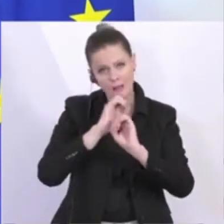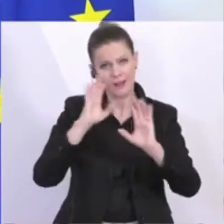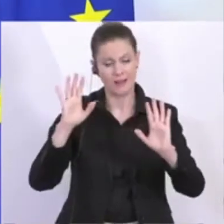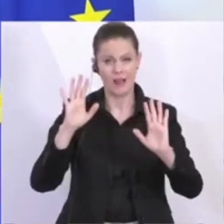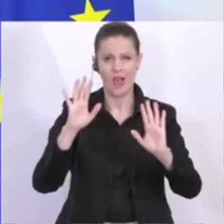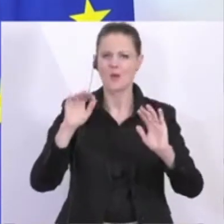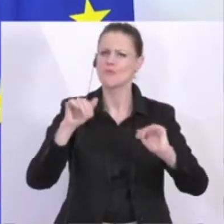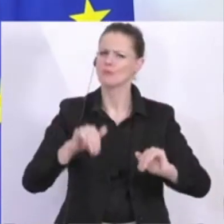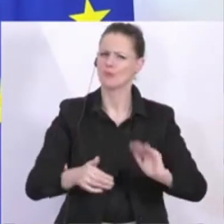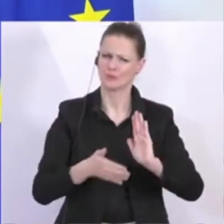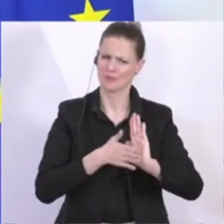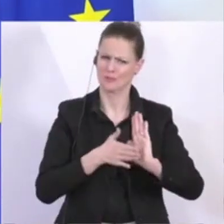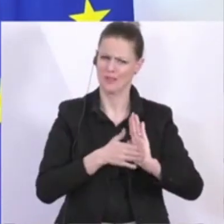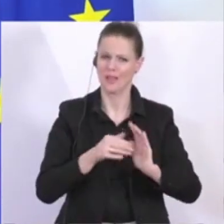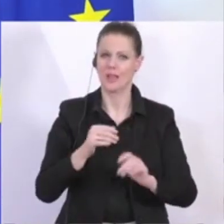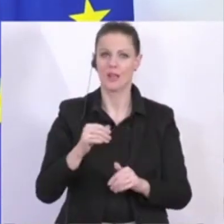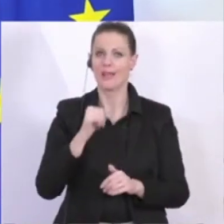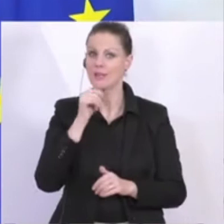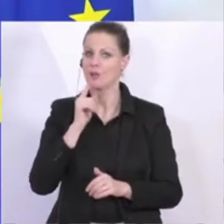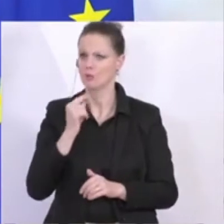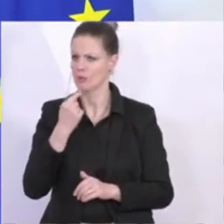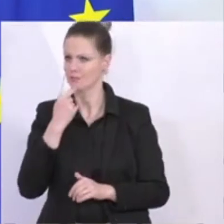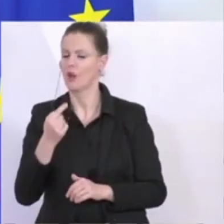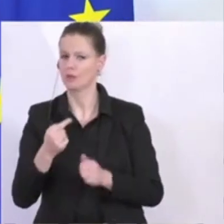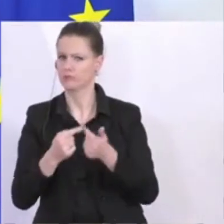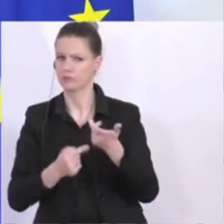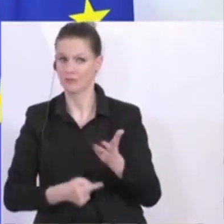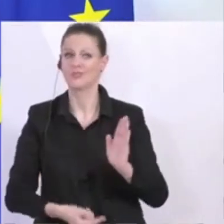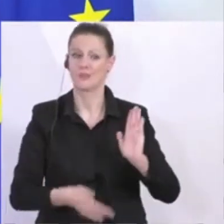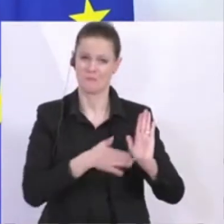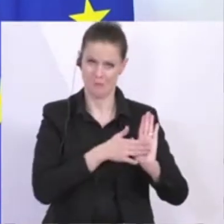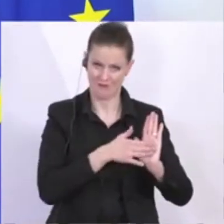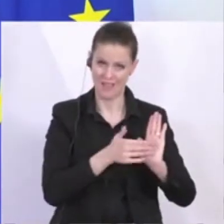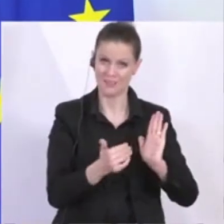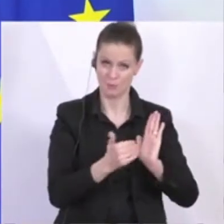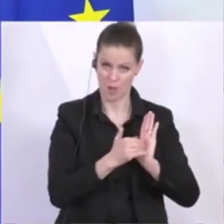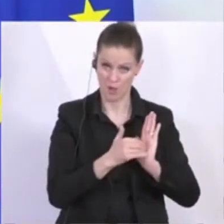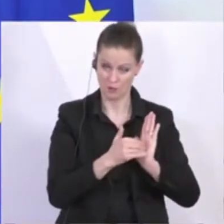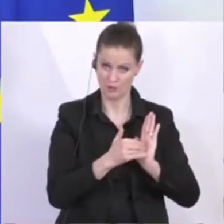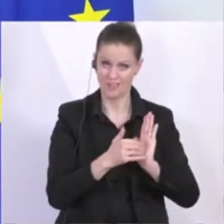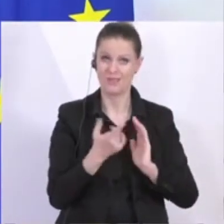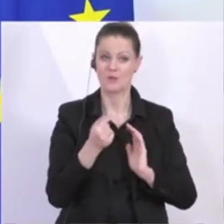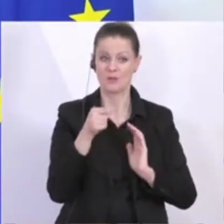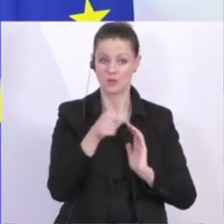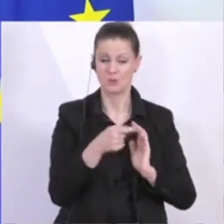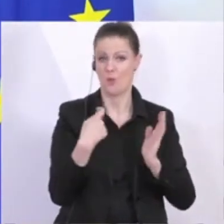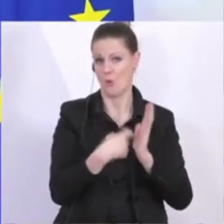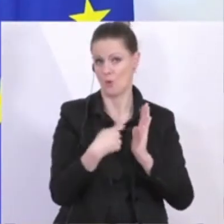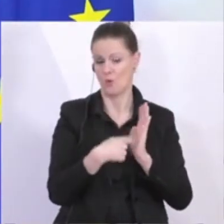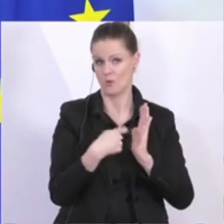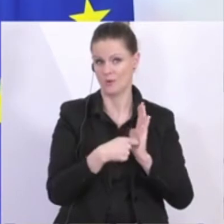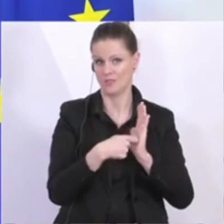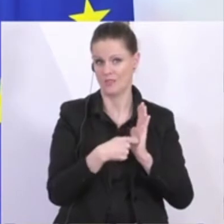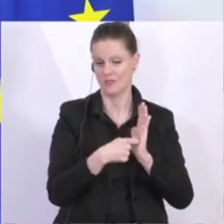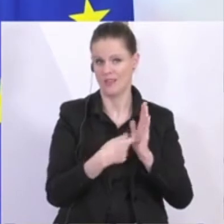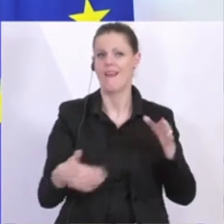Treffen geführt werden müssen und nicht bloß nur behauptet werden können. Das würde dann dazu führen, dass diese untergegangenen Kosten zu einem größten